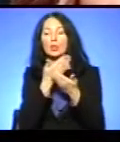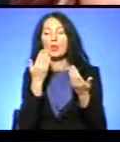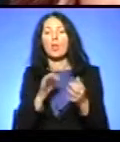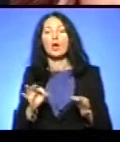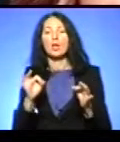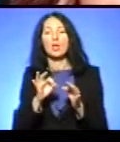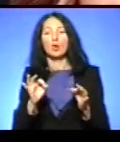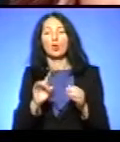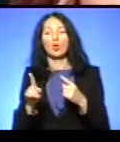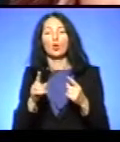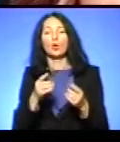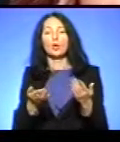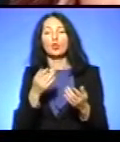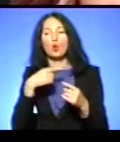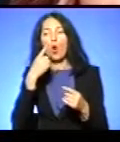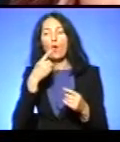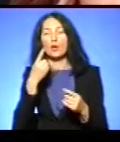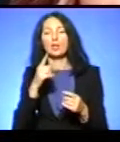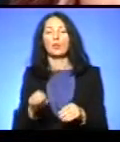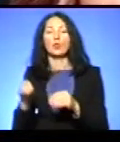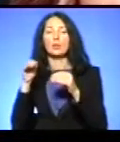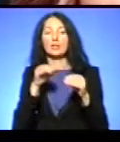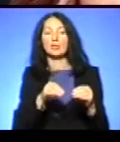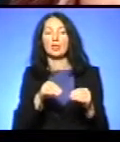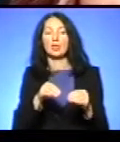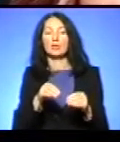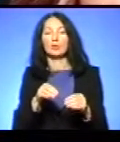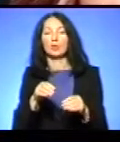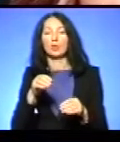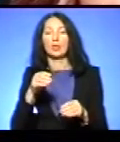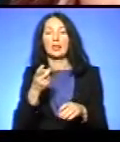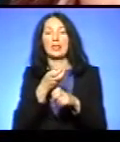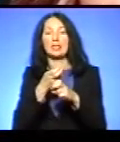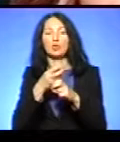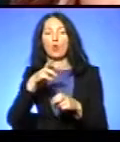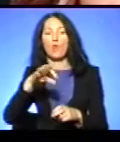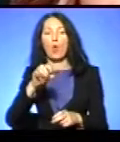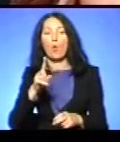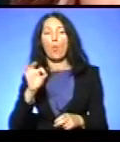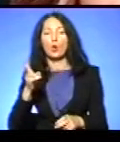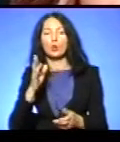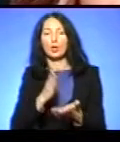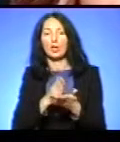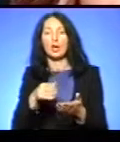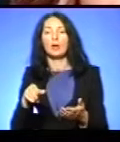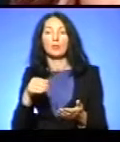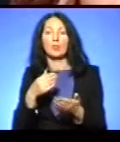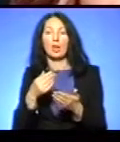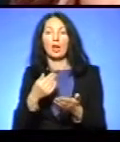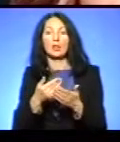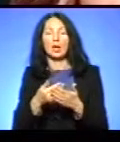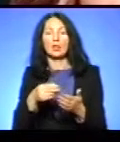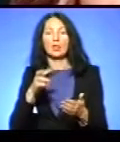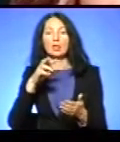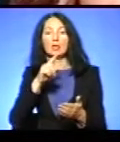Якщо говорити про алогенну трансплантацію кісткового мозку, є дані з МОЗ, що десь приблизно до